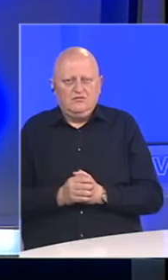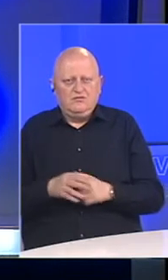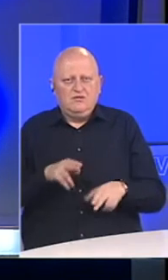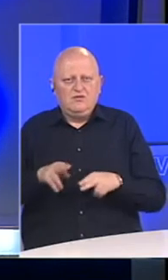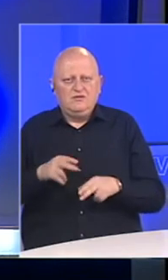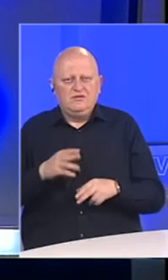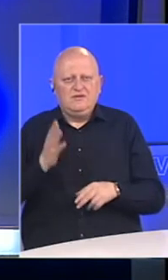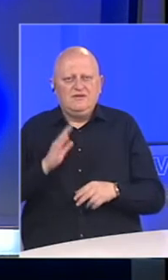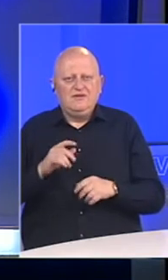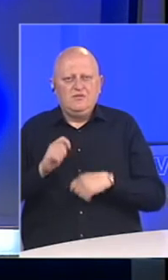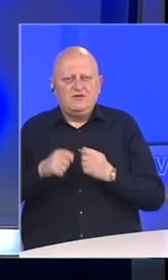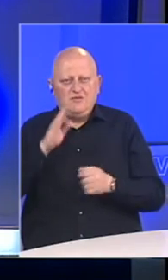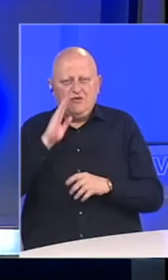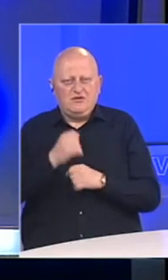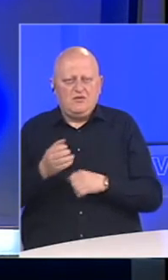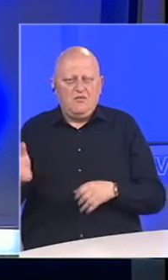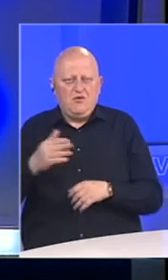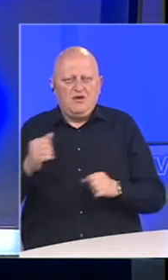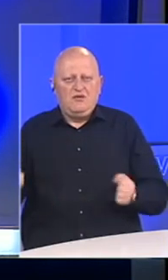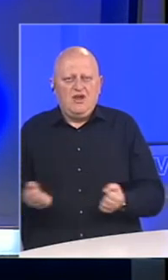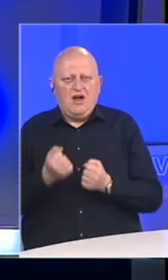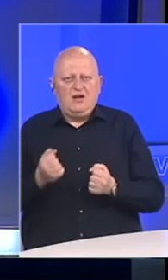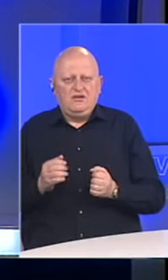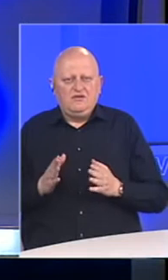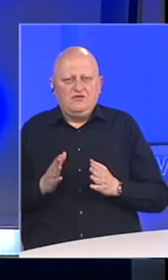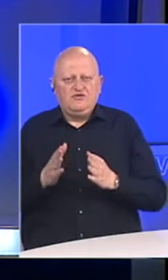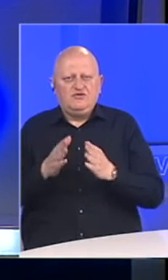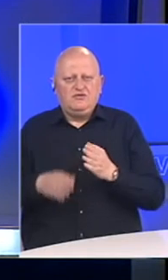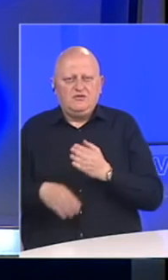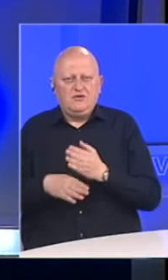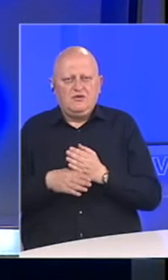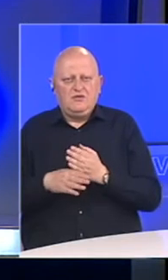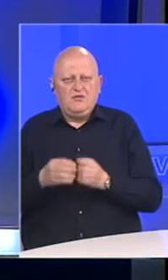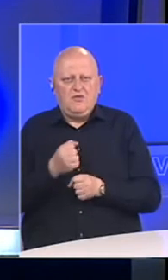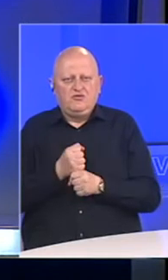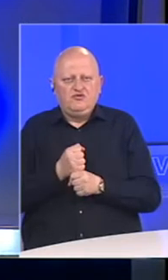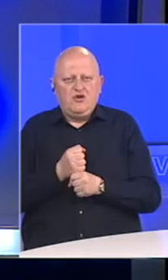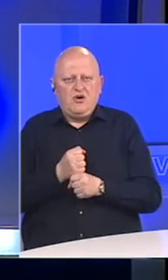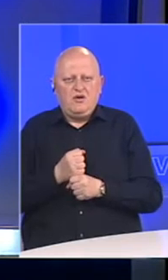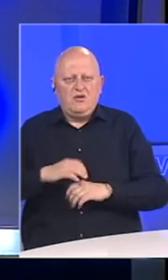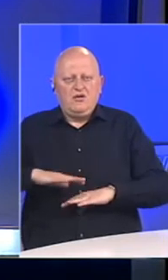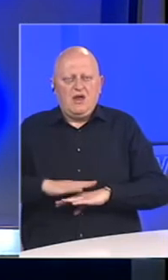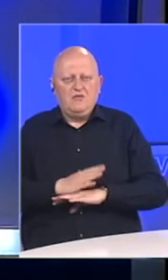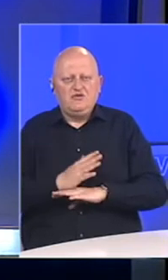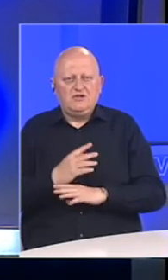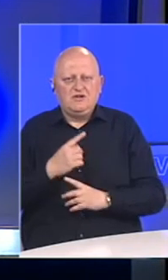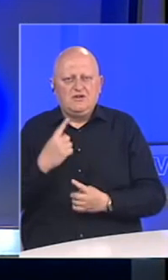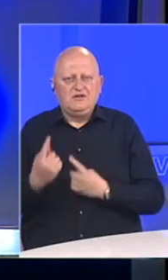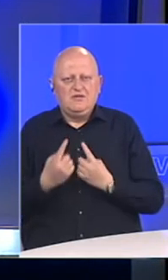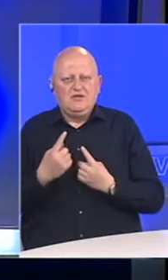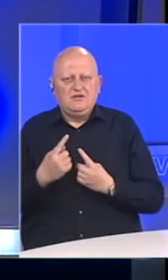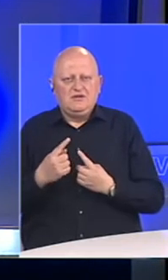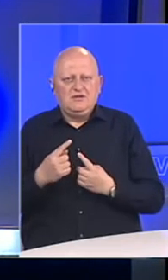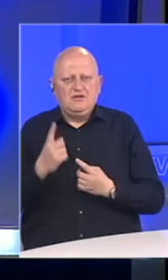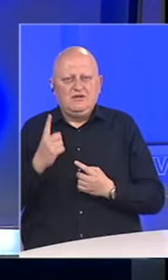Ministarstvo civilnih poslova Bosne i Hercegovine pokrenulo je aktivnosti usmirene na pomoć u očuvanju emocionalne